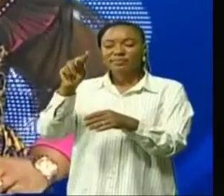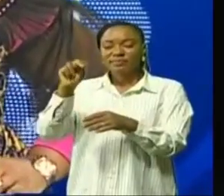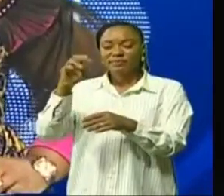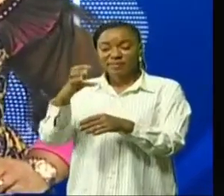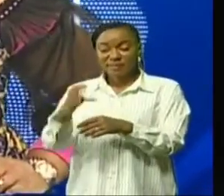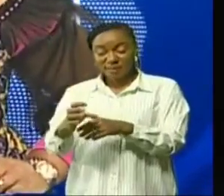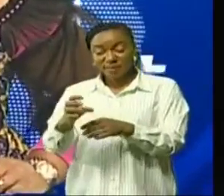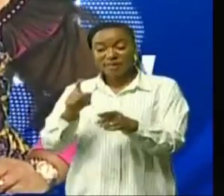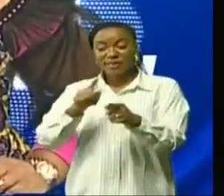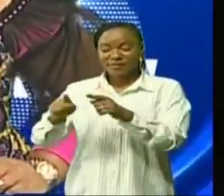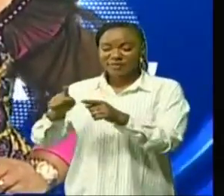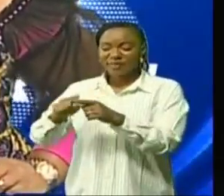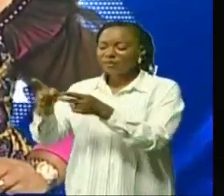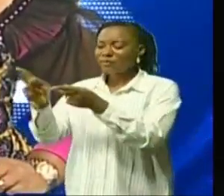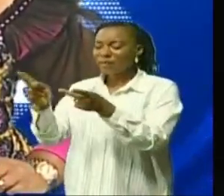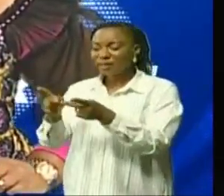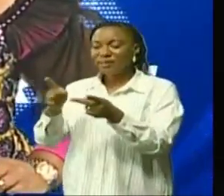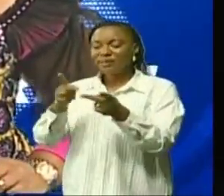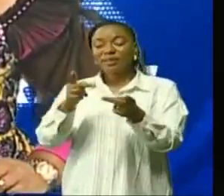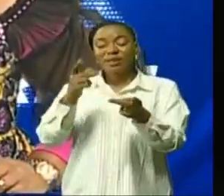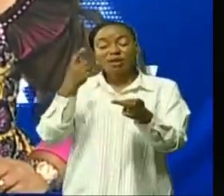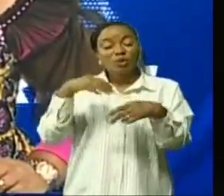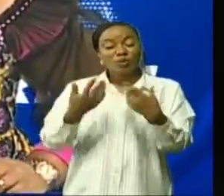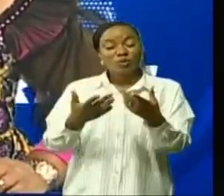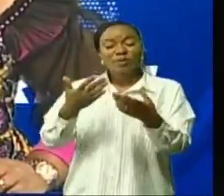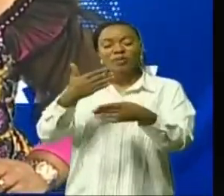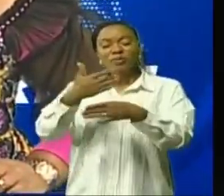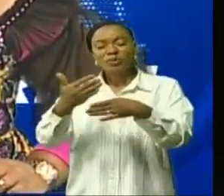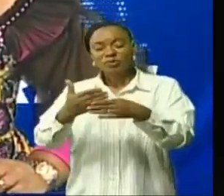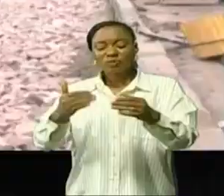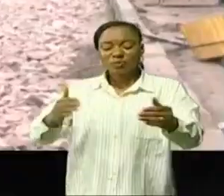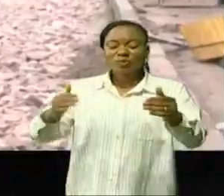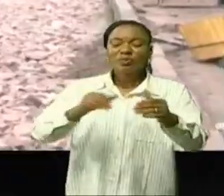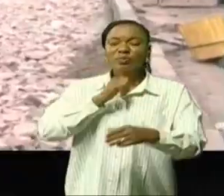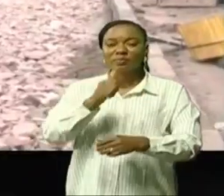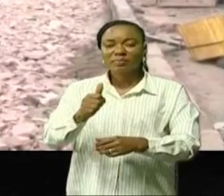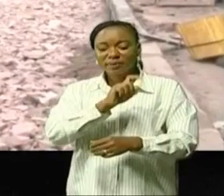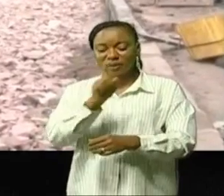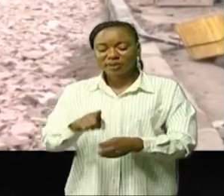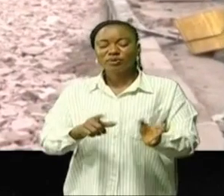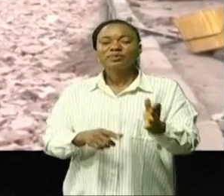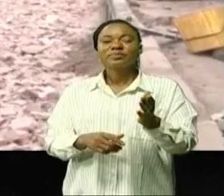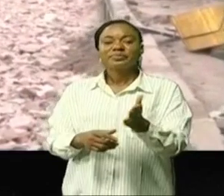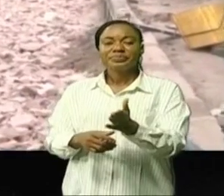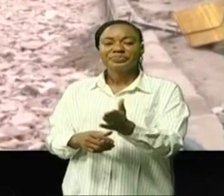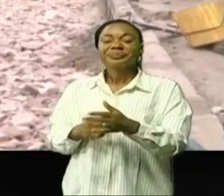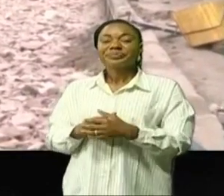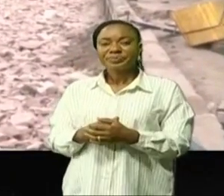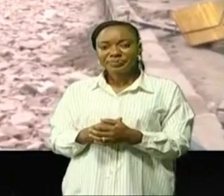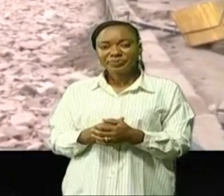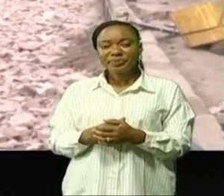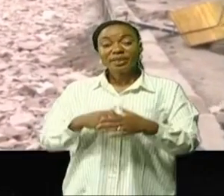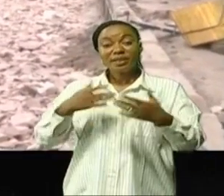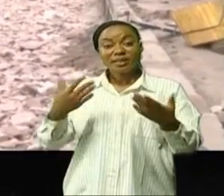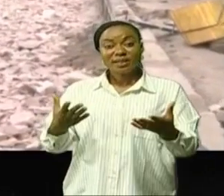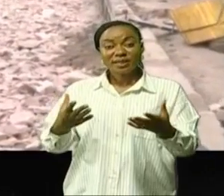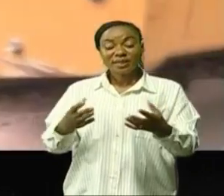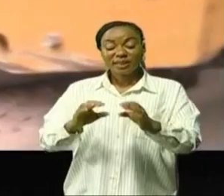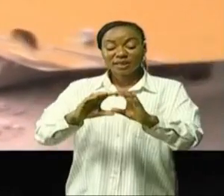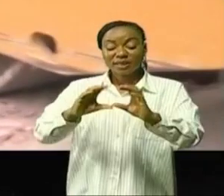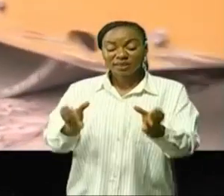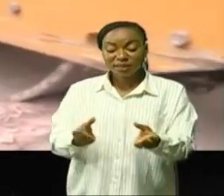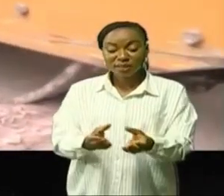dans différents chantiers de la capitale Nanoumba Maurice Mbewa Dans les cadres de l'opération Zéro Trou